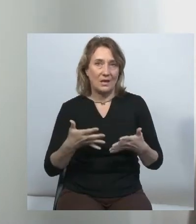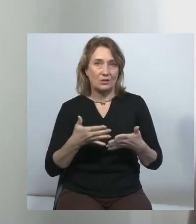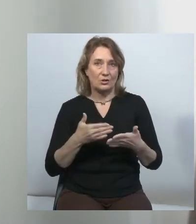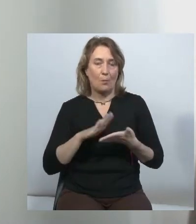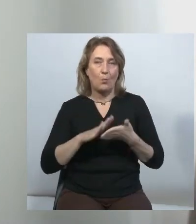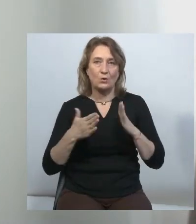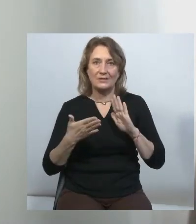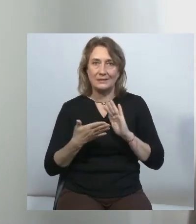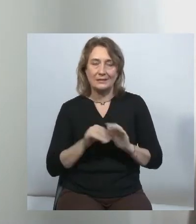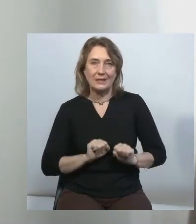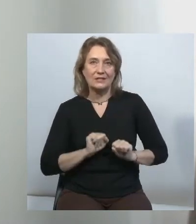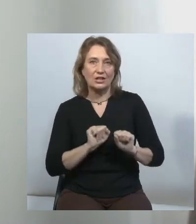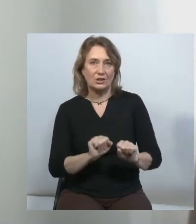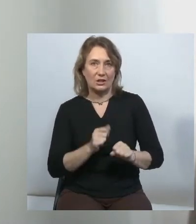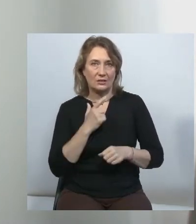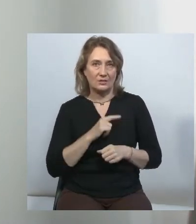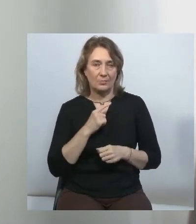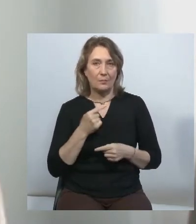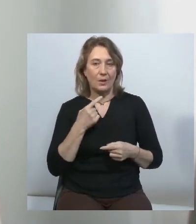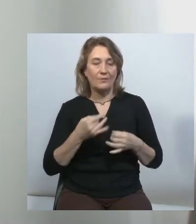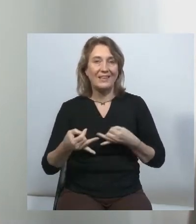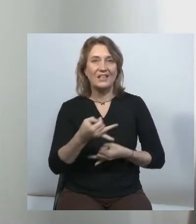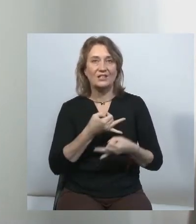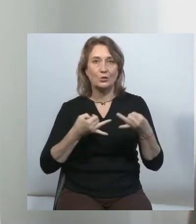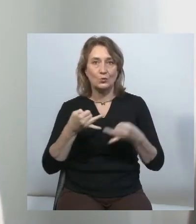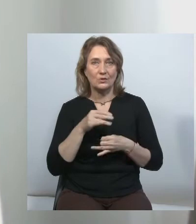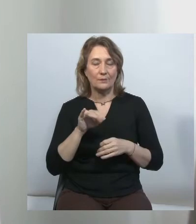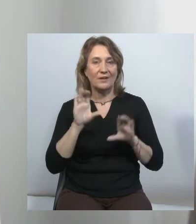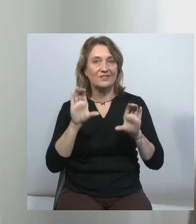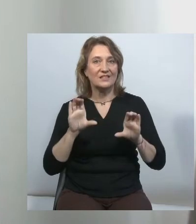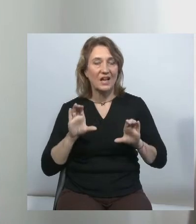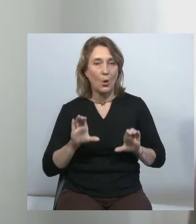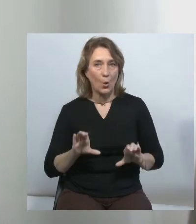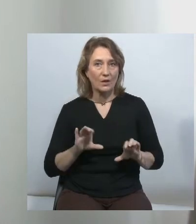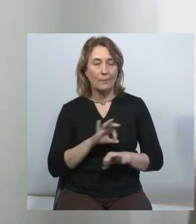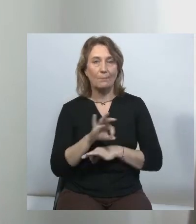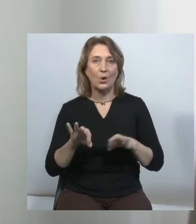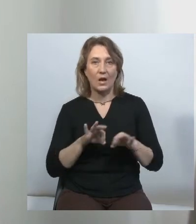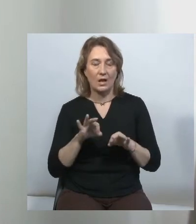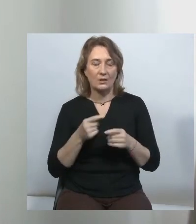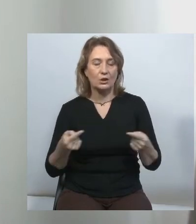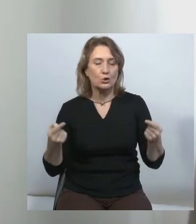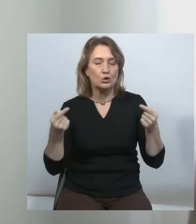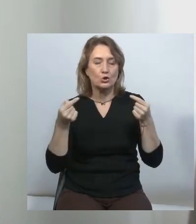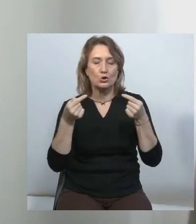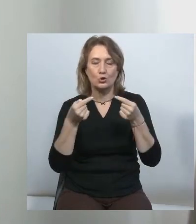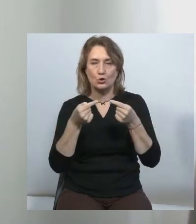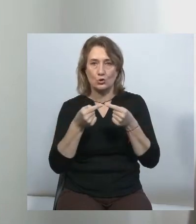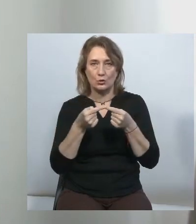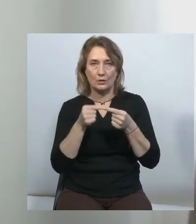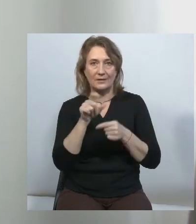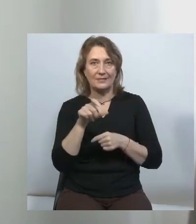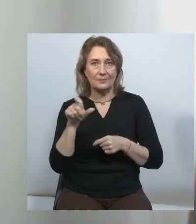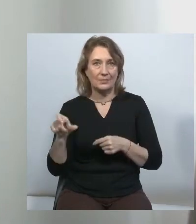порушення закону. Законопроект чітко передбачає відповідальність тільки для суб'єктів у